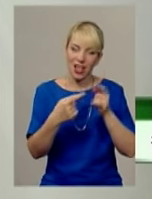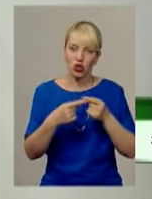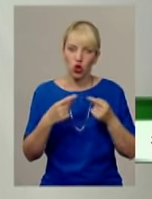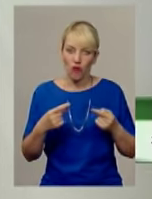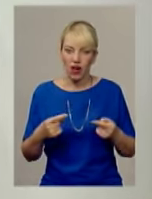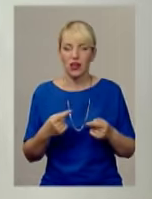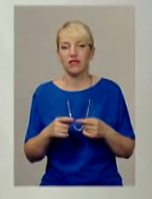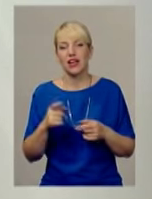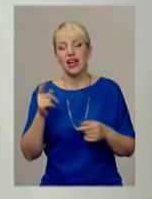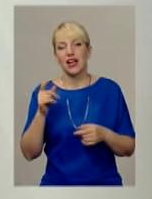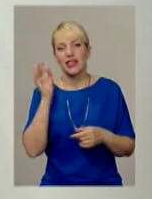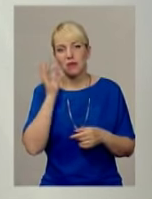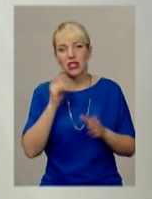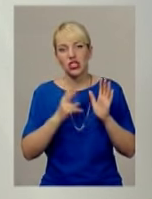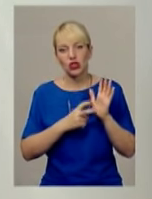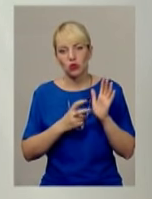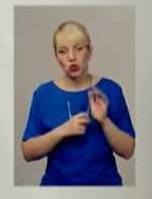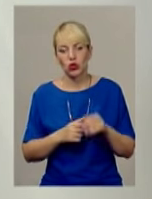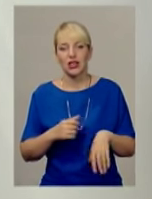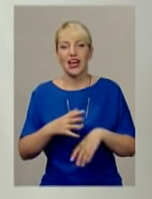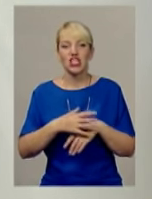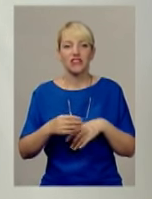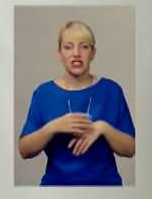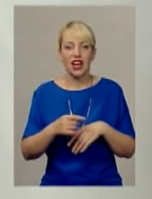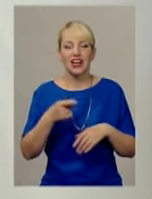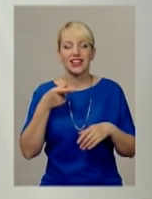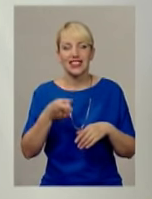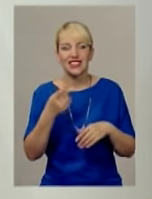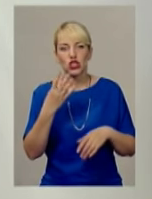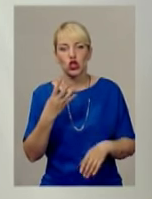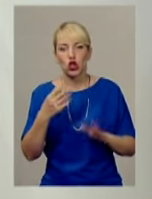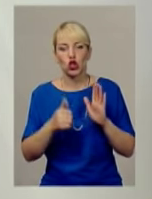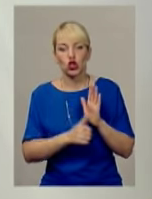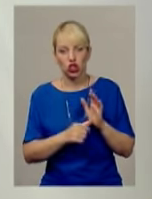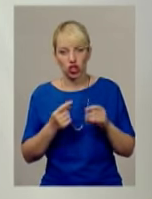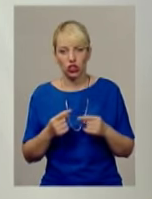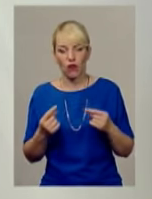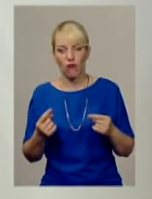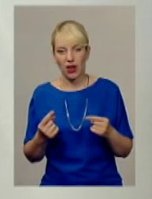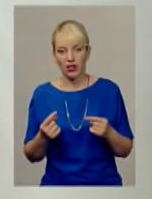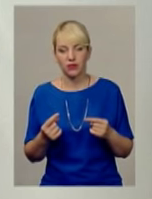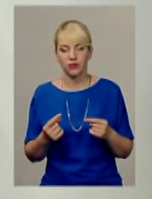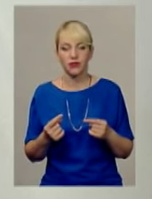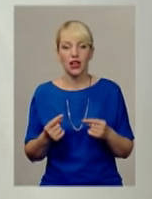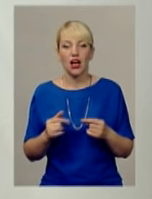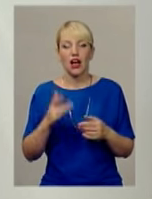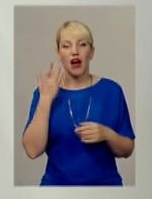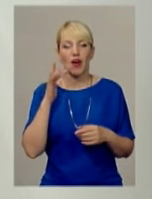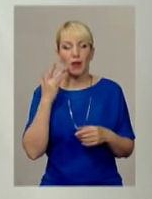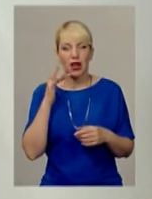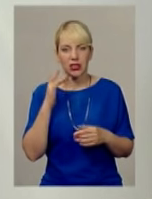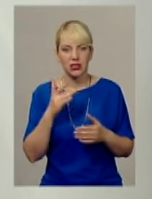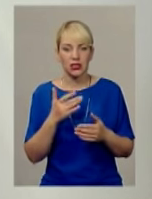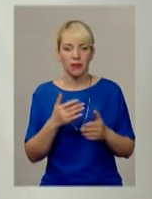близько 700 товарів, в Швейцарії 1046 товарів в структурі споживчого кошику. У Сполучених Штатів